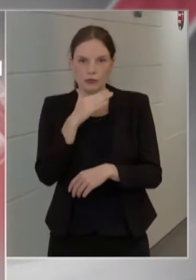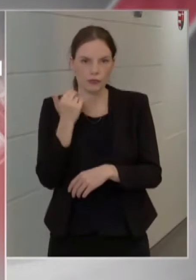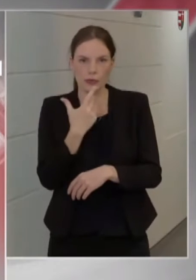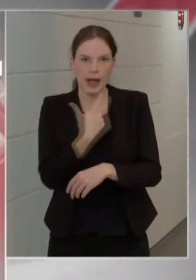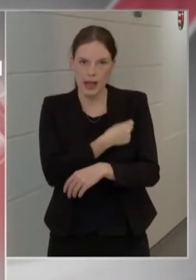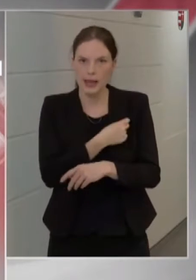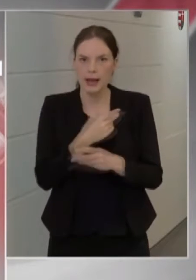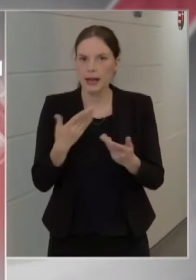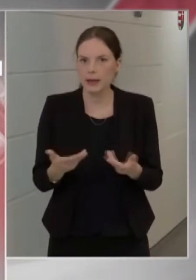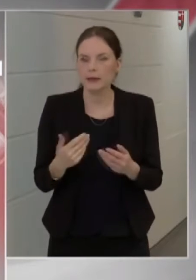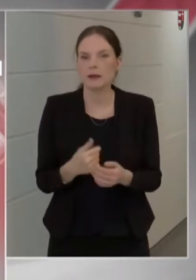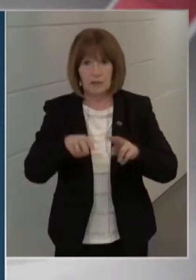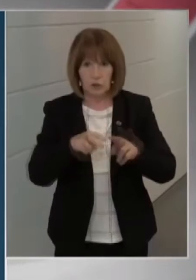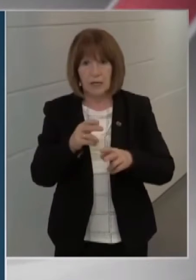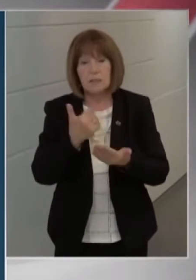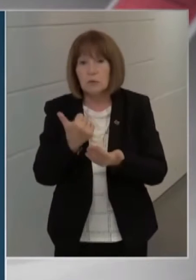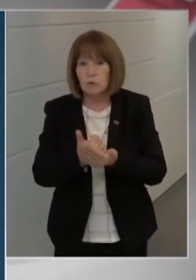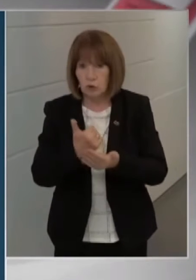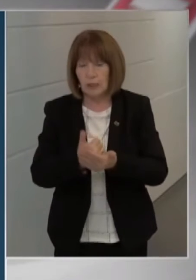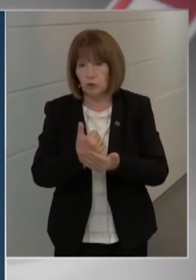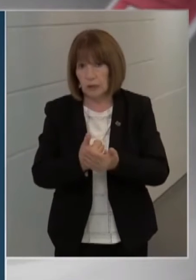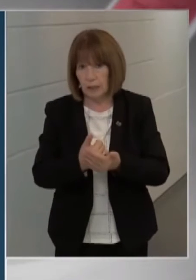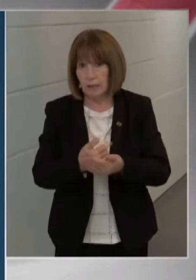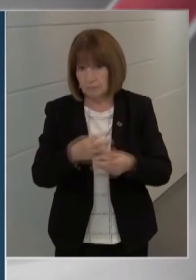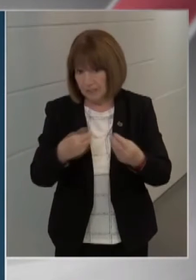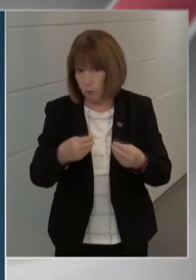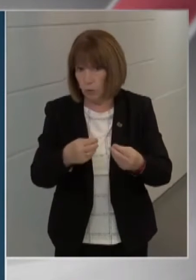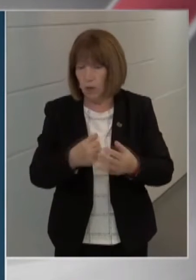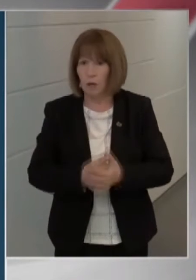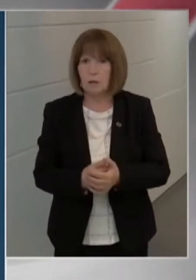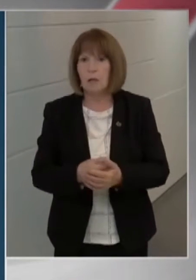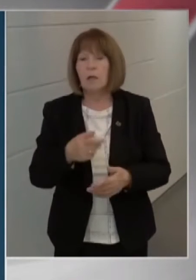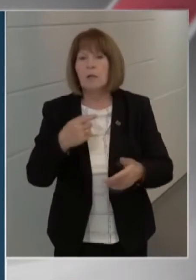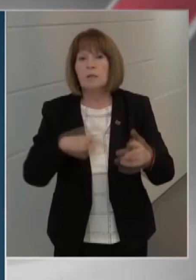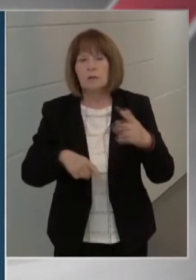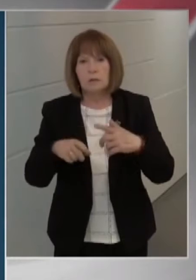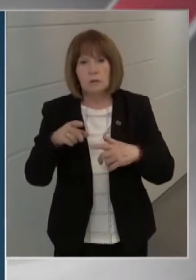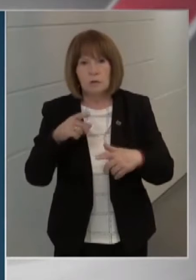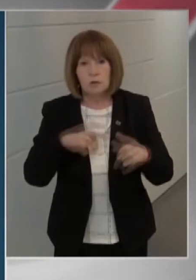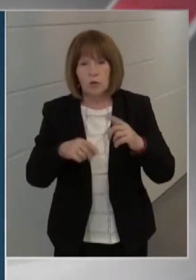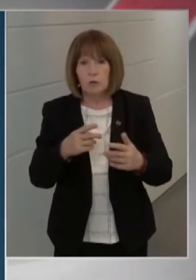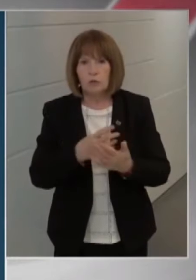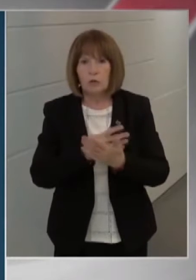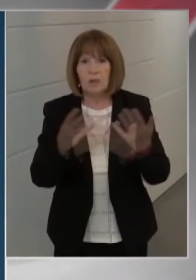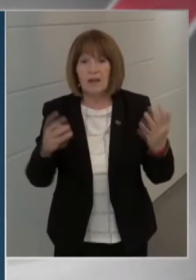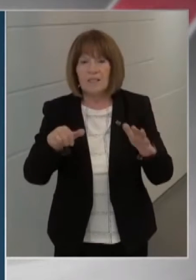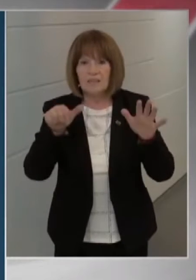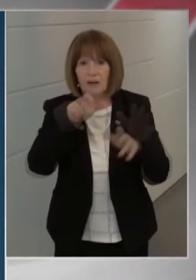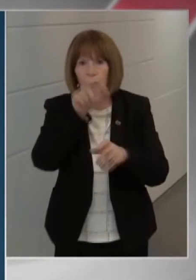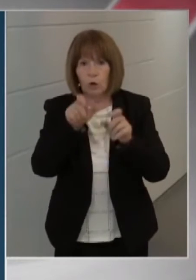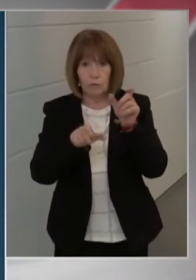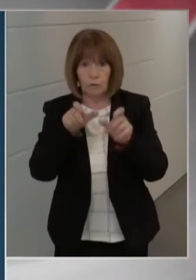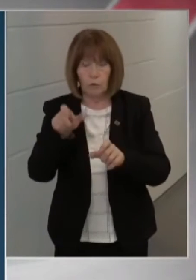oltóanyag szellítmány érkezik hazánkba. A szakember szerint a járványadatok kedvező irányba tartanak, egyre kevesebb a napi